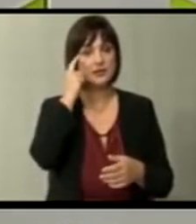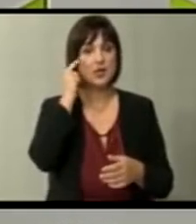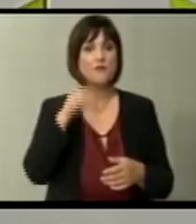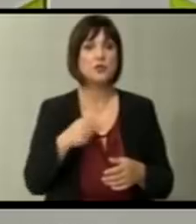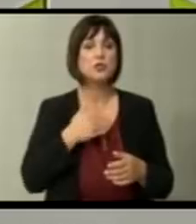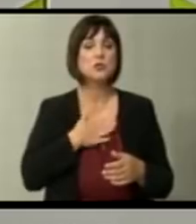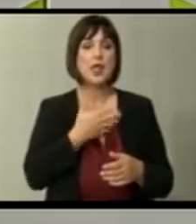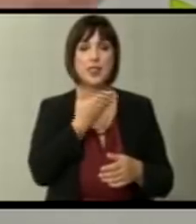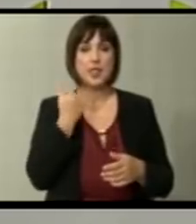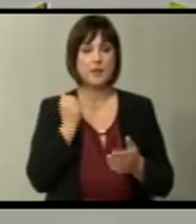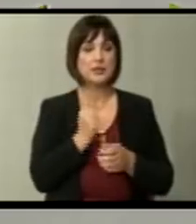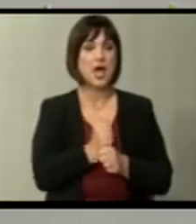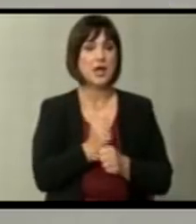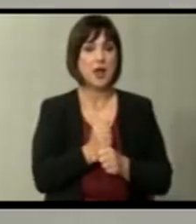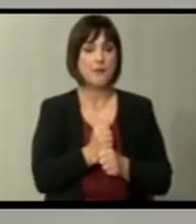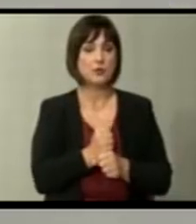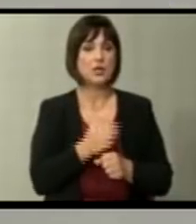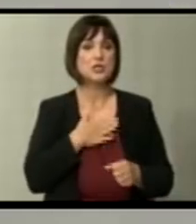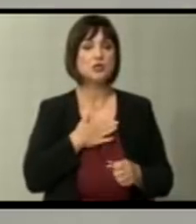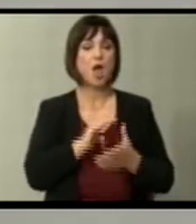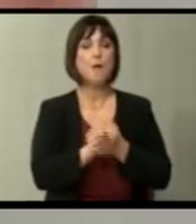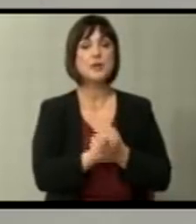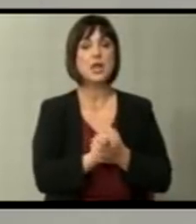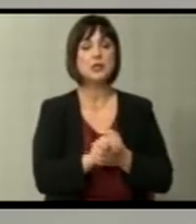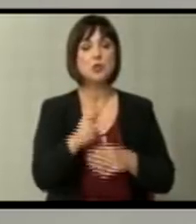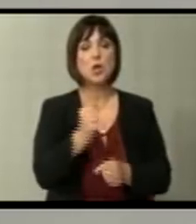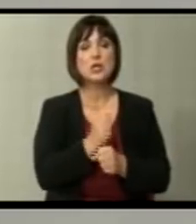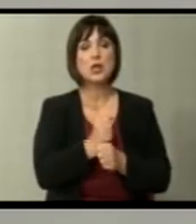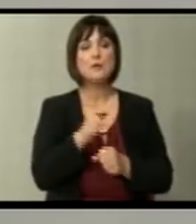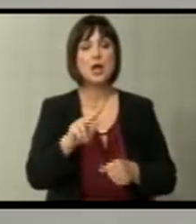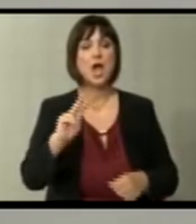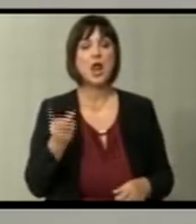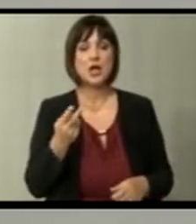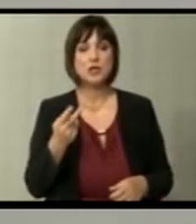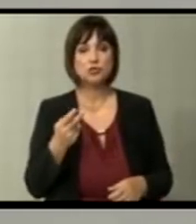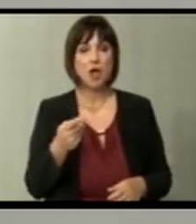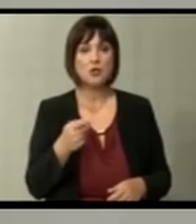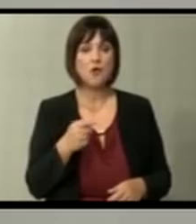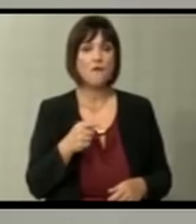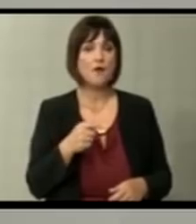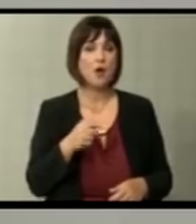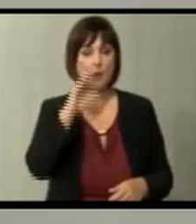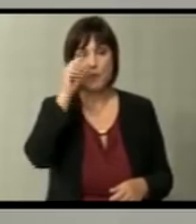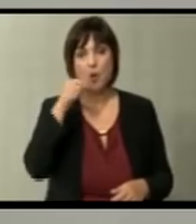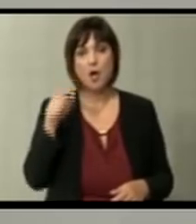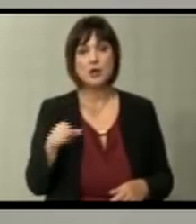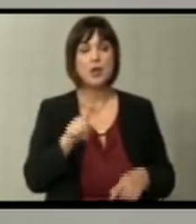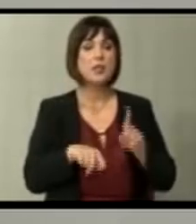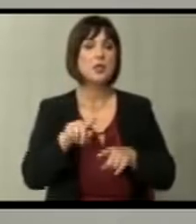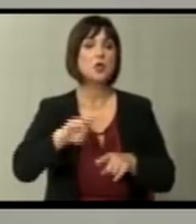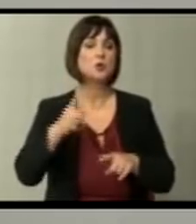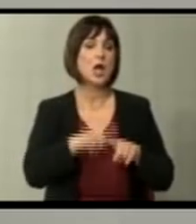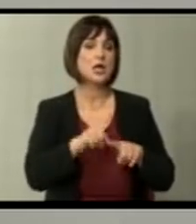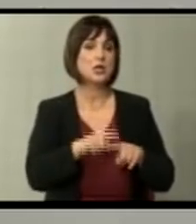со нас нема да работат нашите пријателите, тук ќе работат Каркачанов и некоја